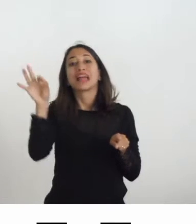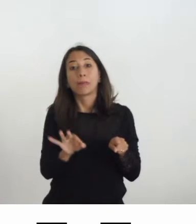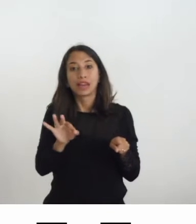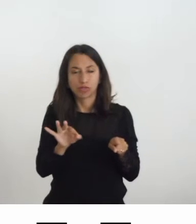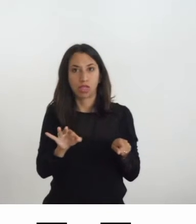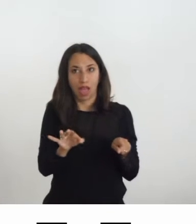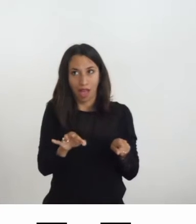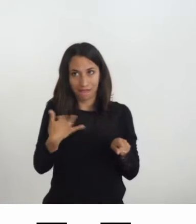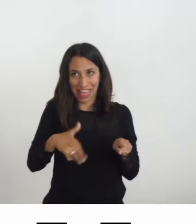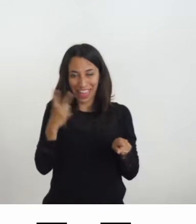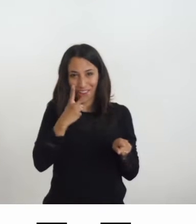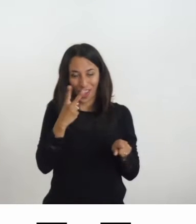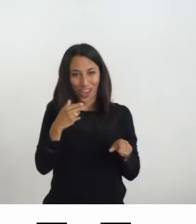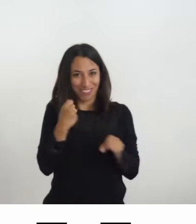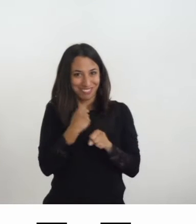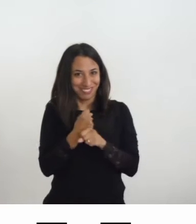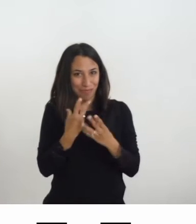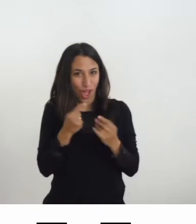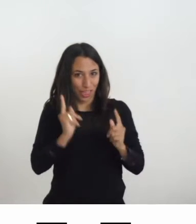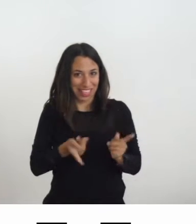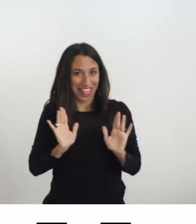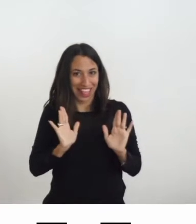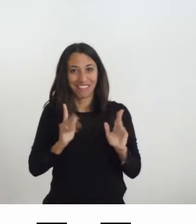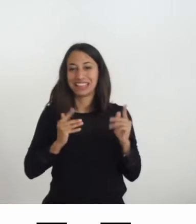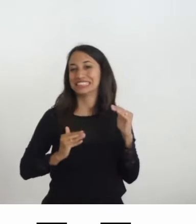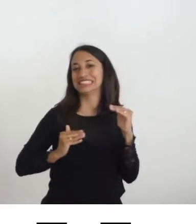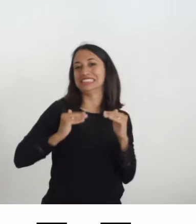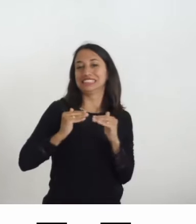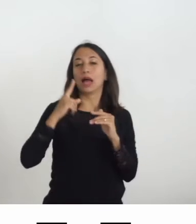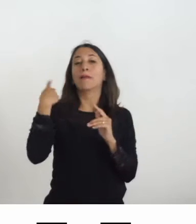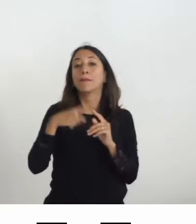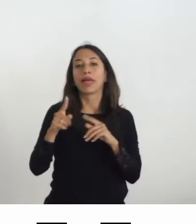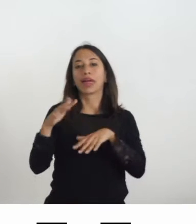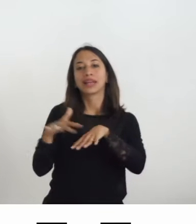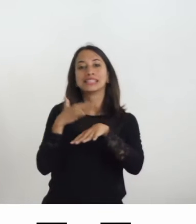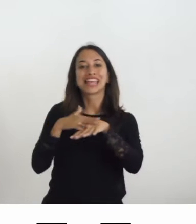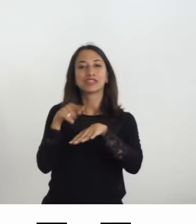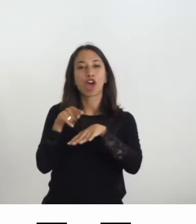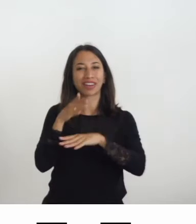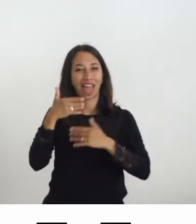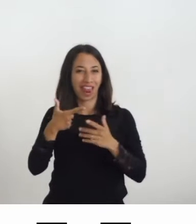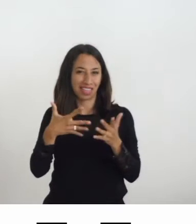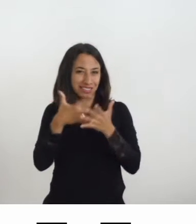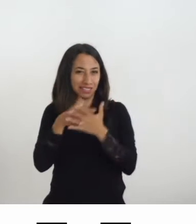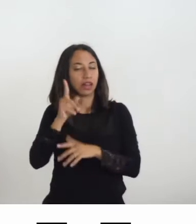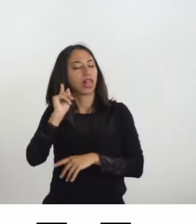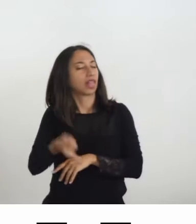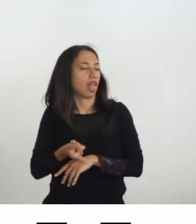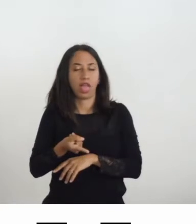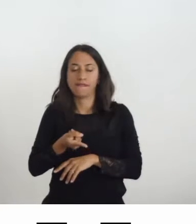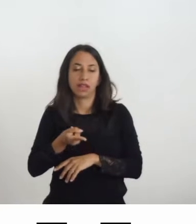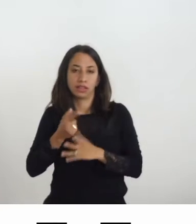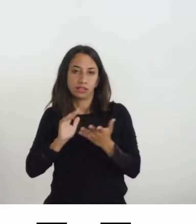artissimo rispetto a quelle che abbiamo visto prima, per il superamento delle barriere senso-percettive e questi obiettivi